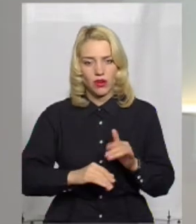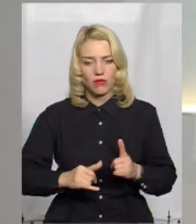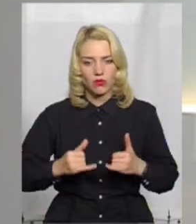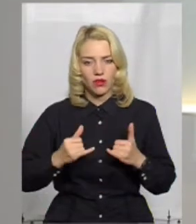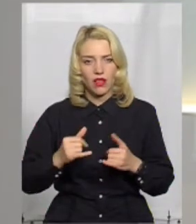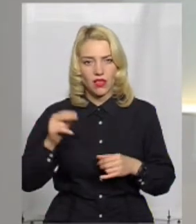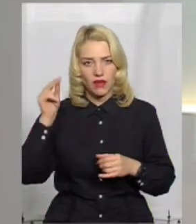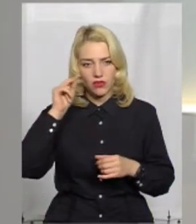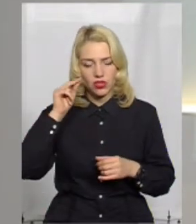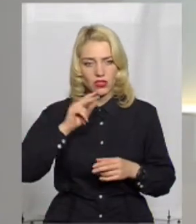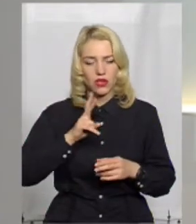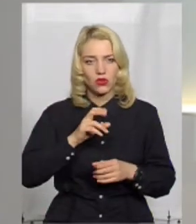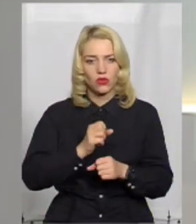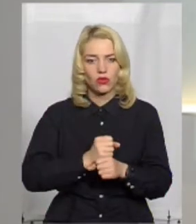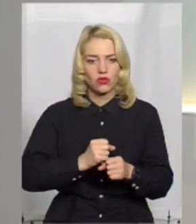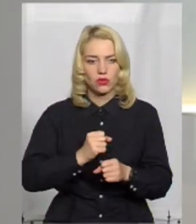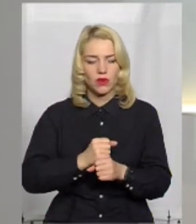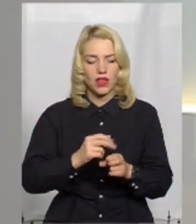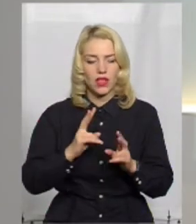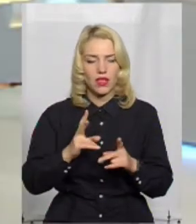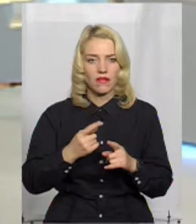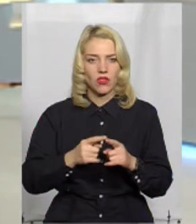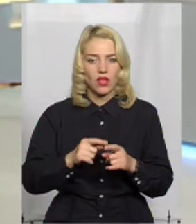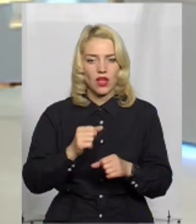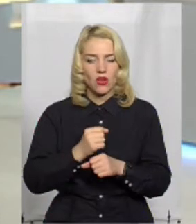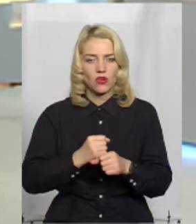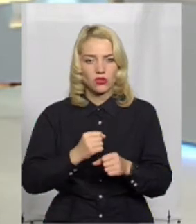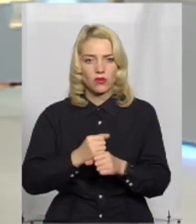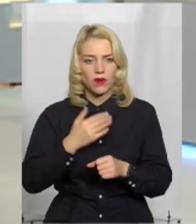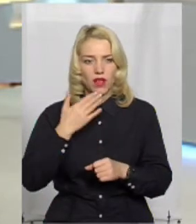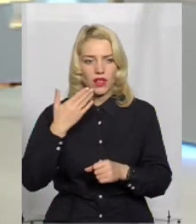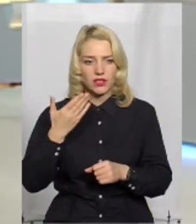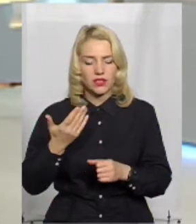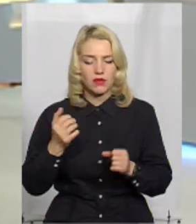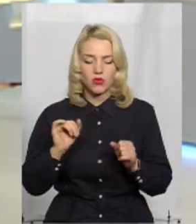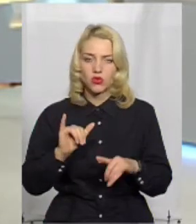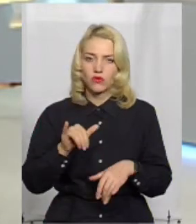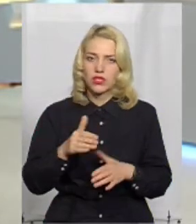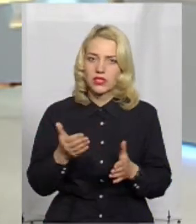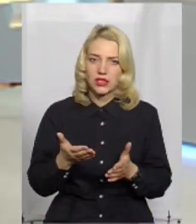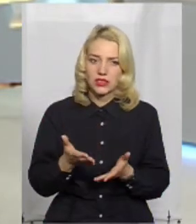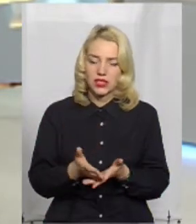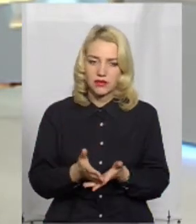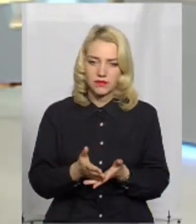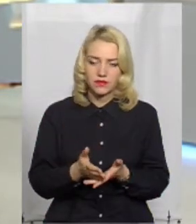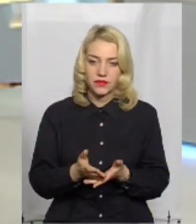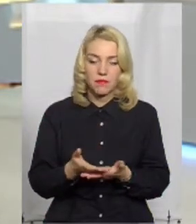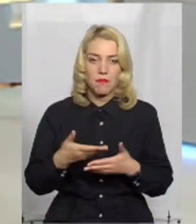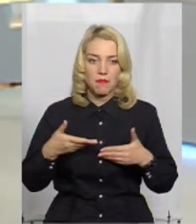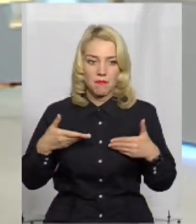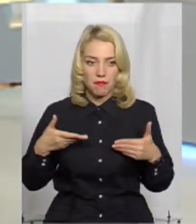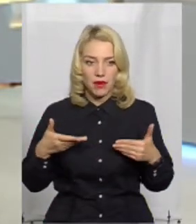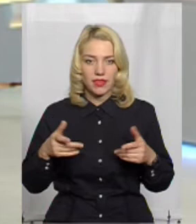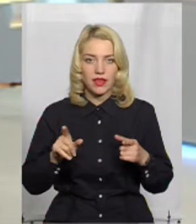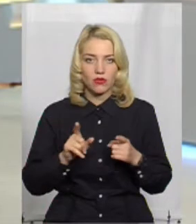навчання, хто розробляв, як вона розроблялася? Можливо, є якісь у вас? Ми